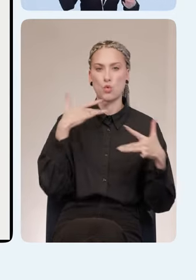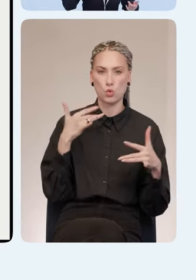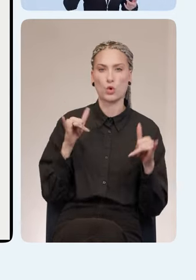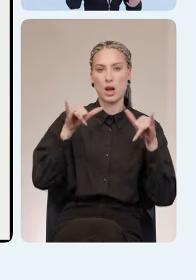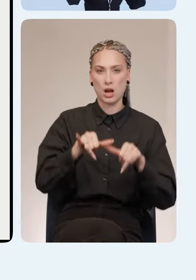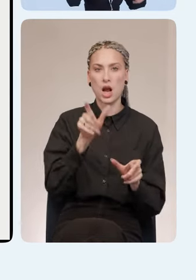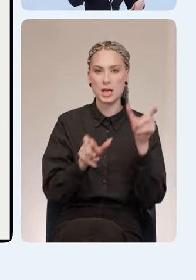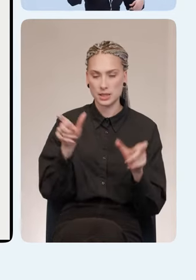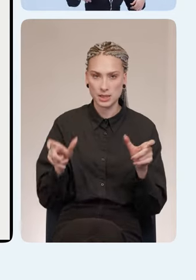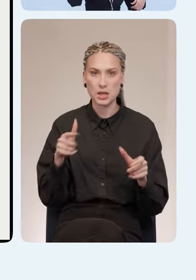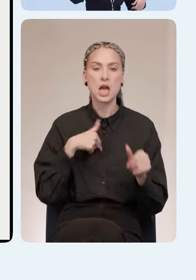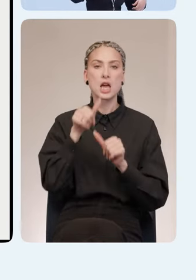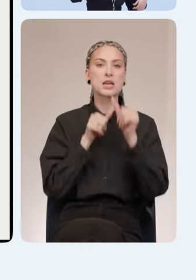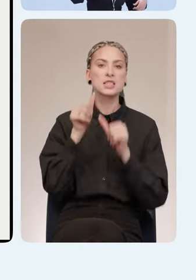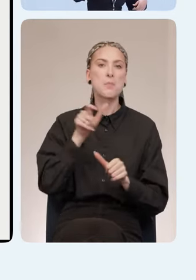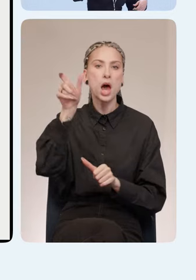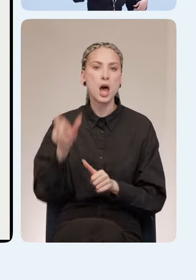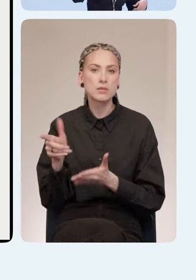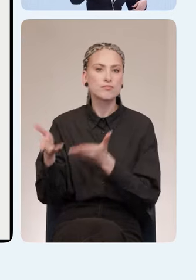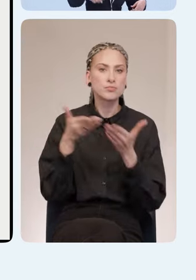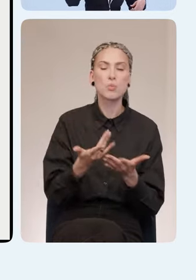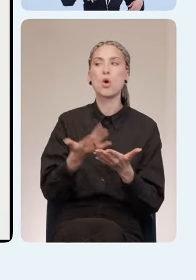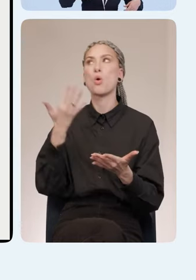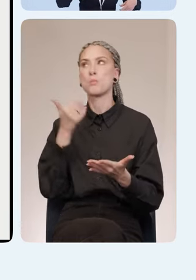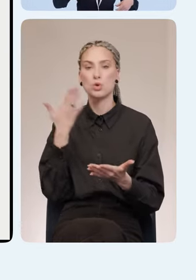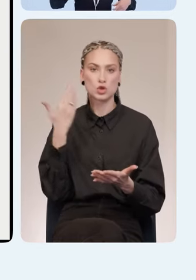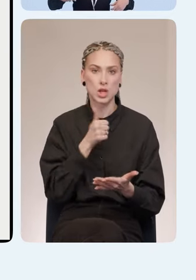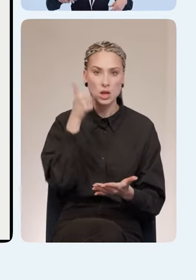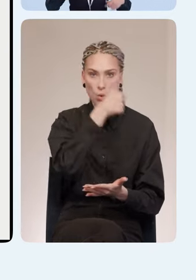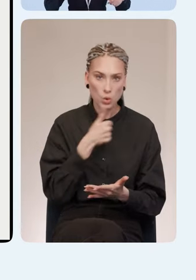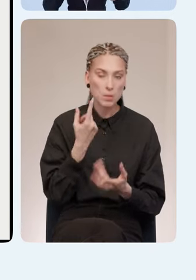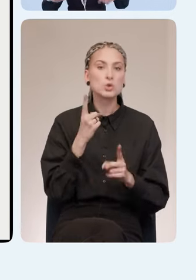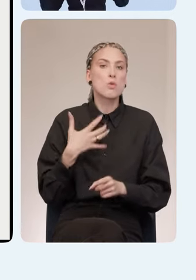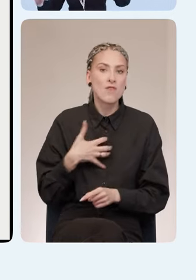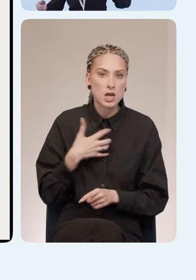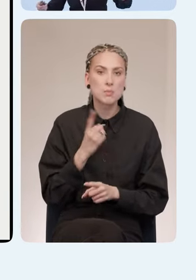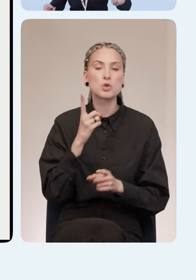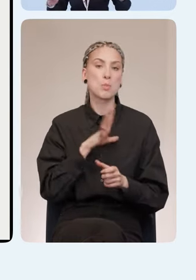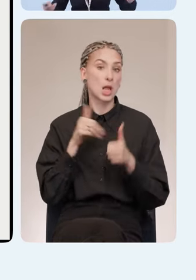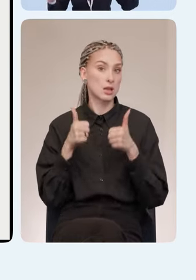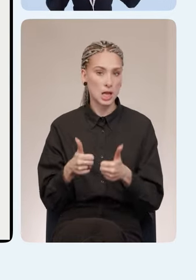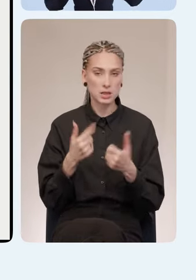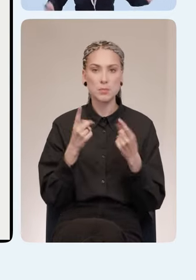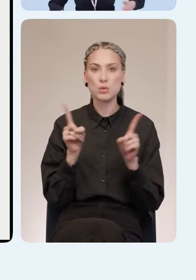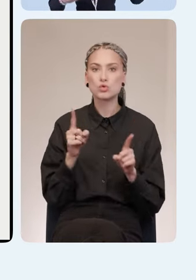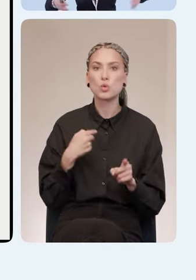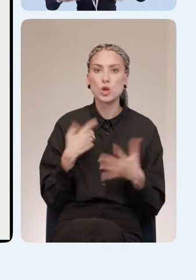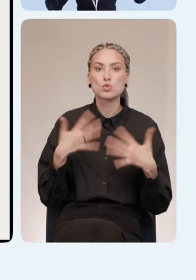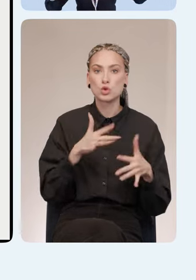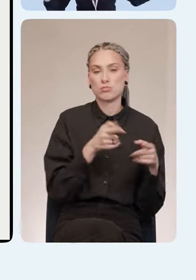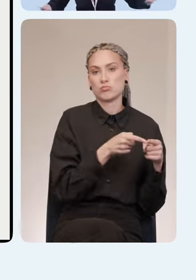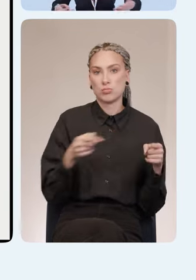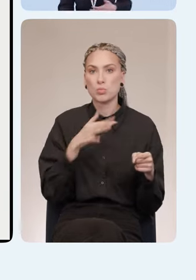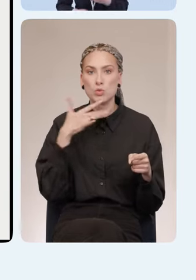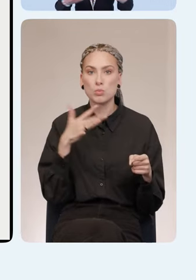Собрали экспертизу от гостей прошлых лет. Почему это было важно и почему это было классно? Да потому что нас уже на протяжении